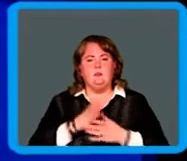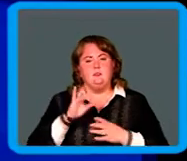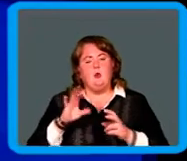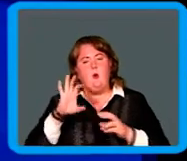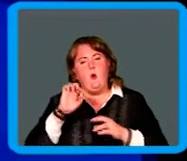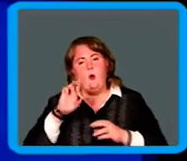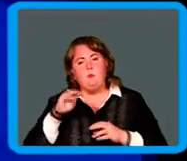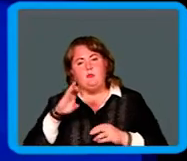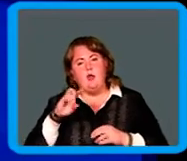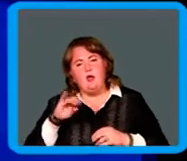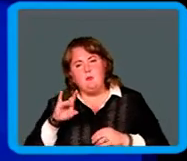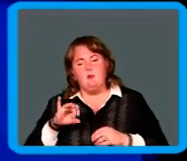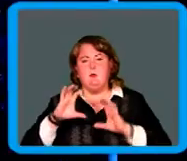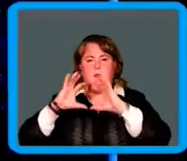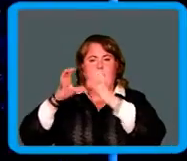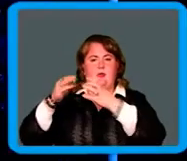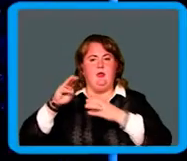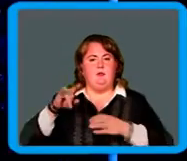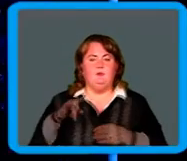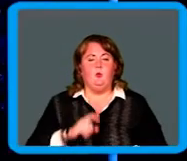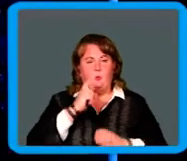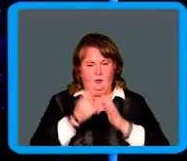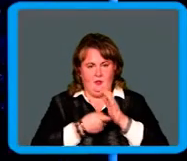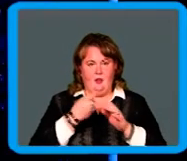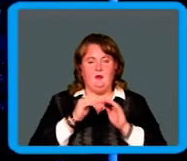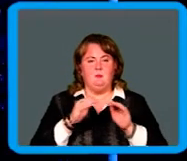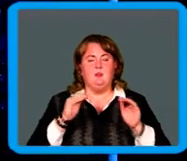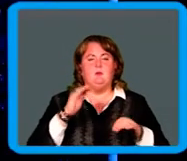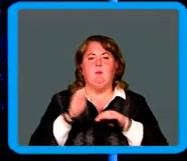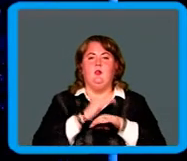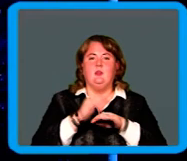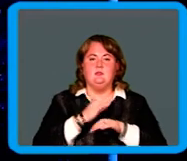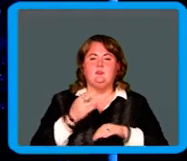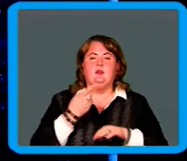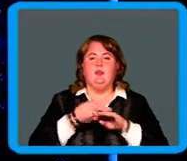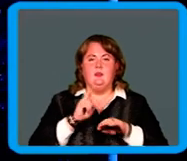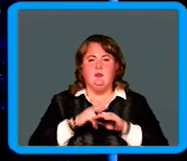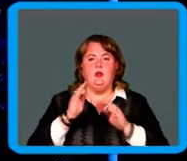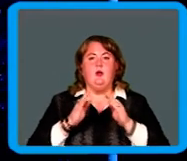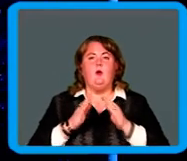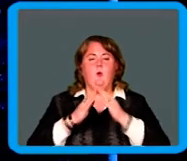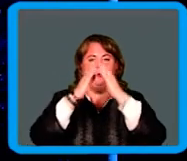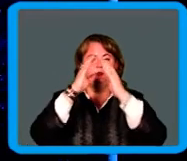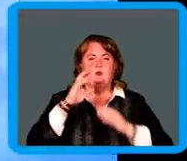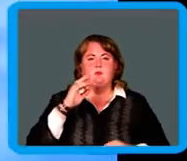может быть, планеты. Угадали, ребята? Молодцы! Это космос.